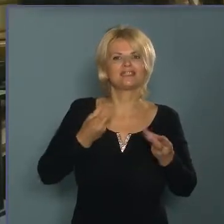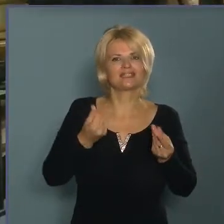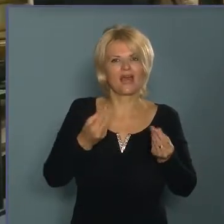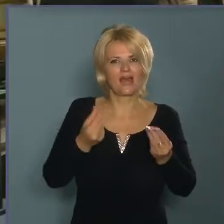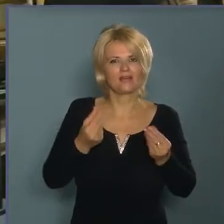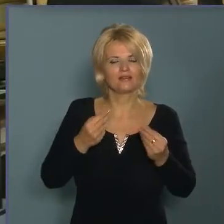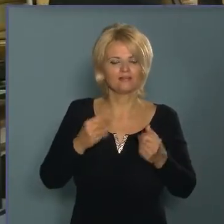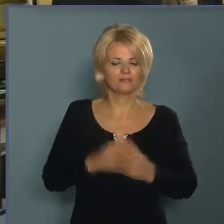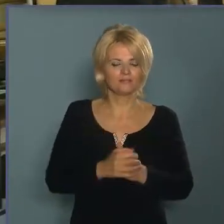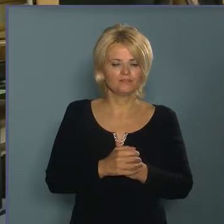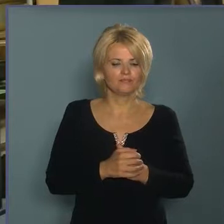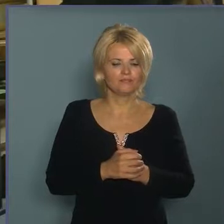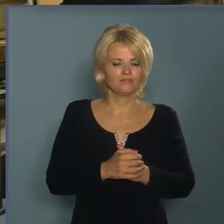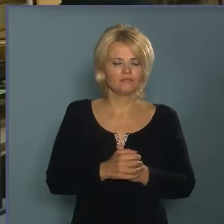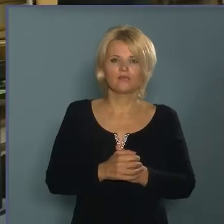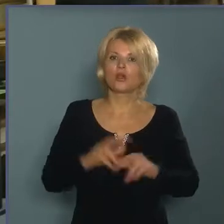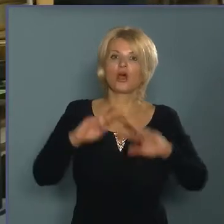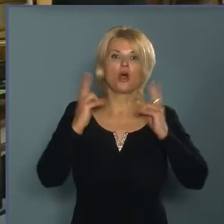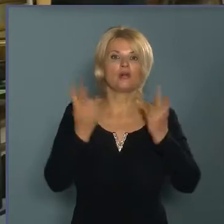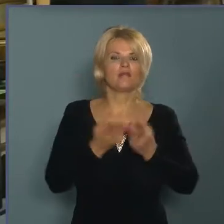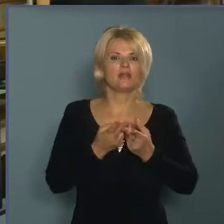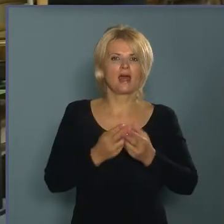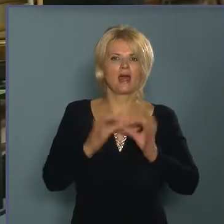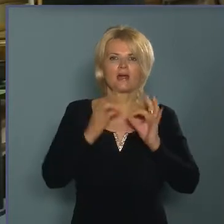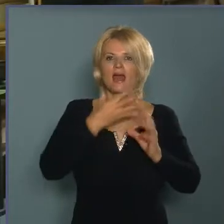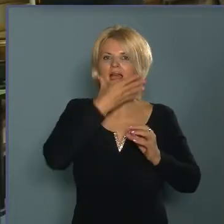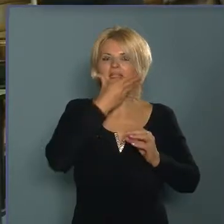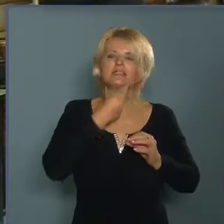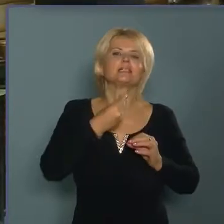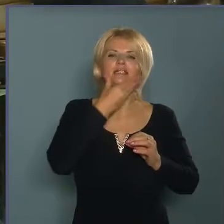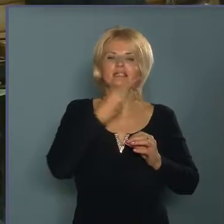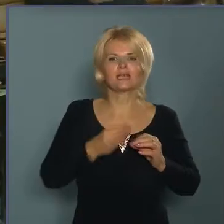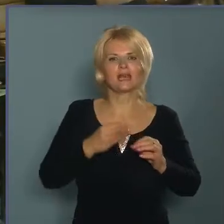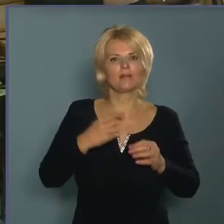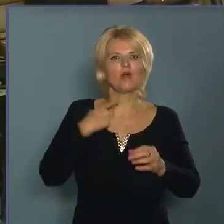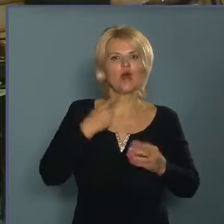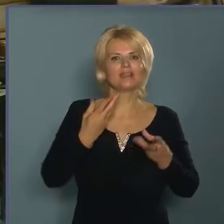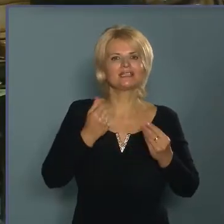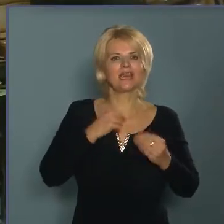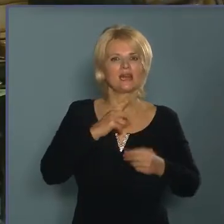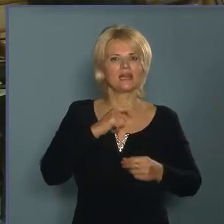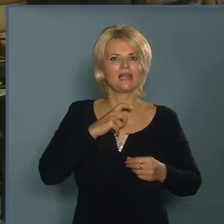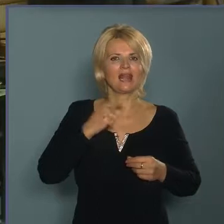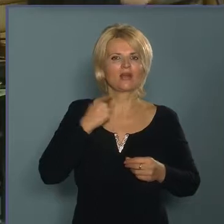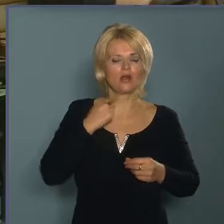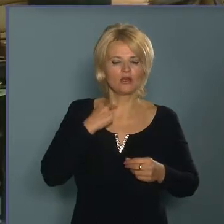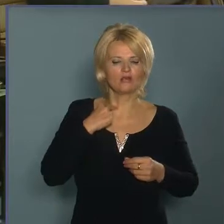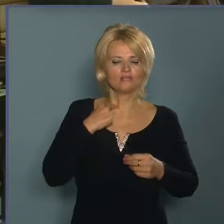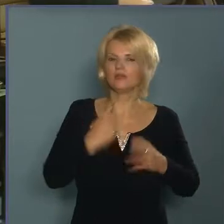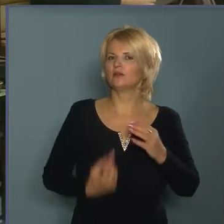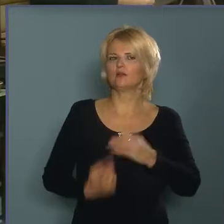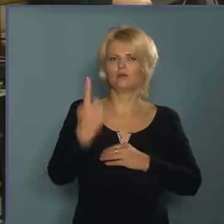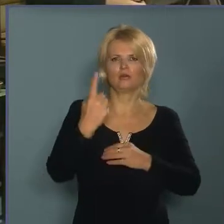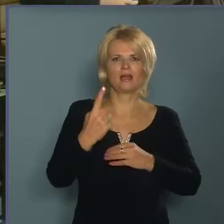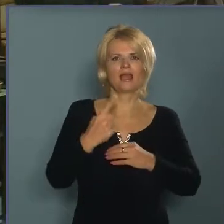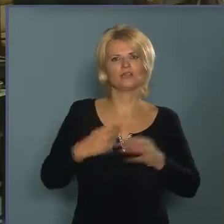Az énekam, a világ lesz-e hangszer? Az emberi énekamnál nincs-e. Rendhagyó énekórát tartott a muzsikus